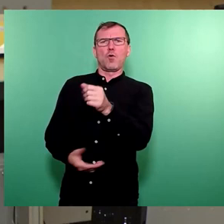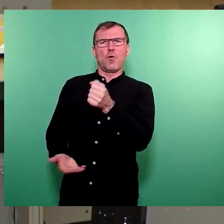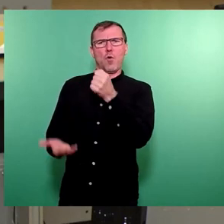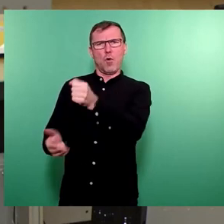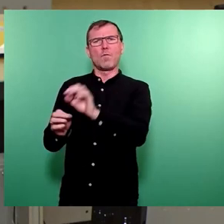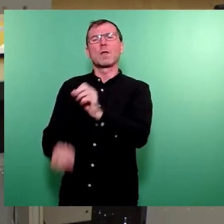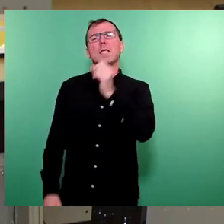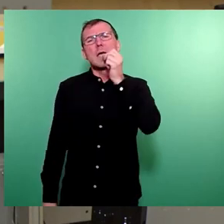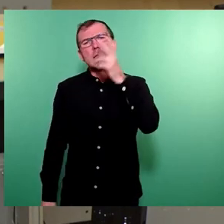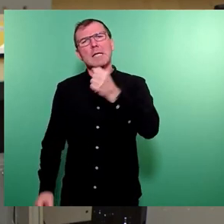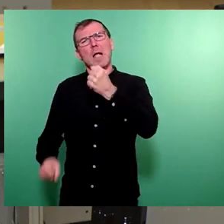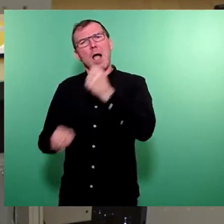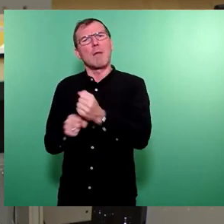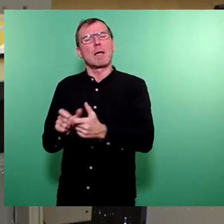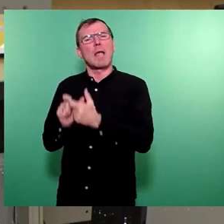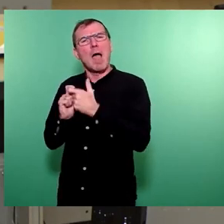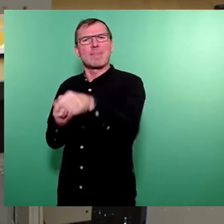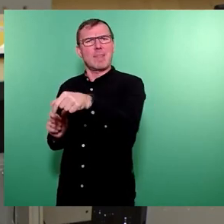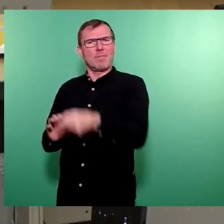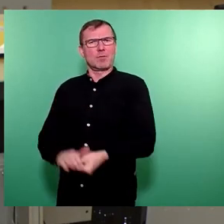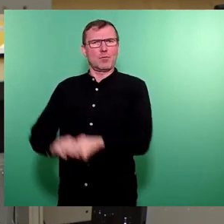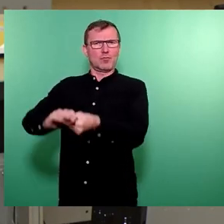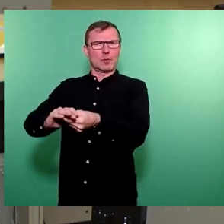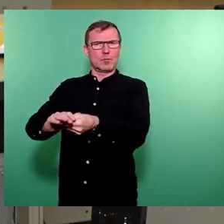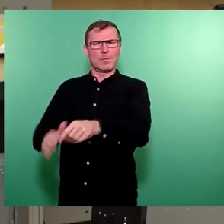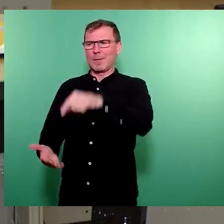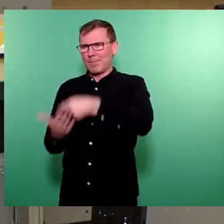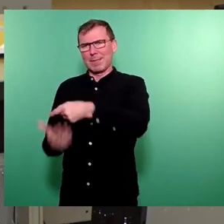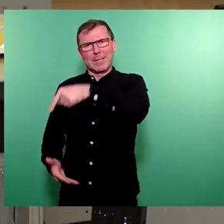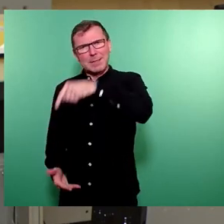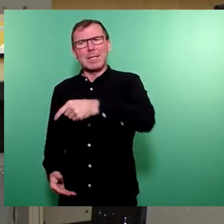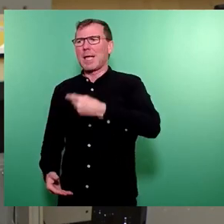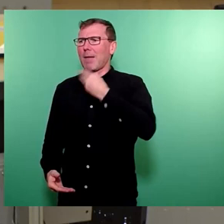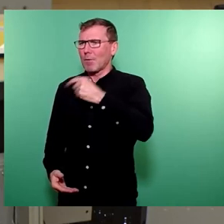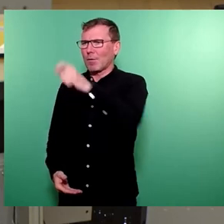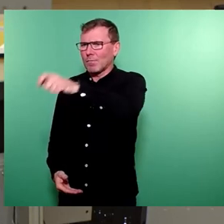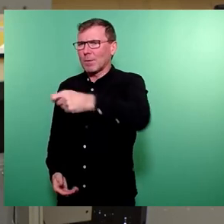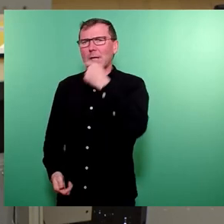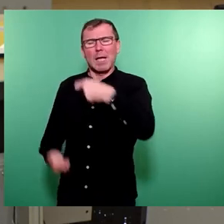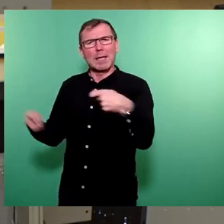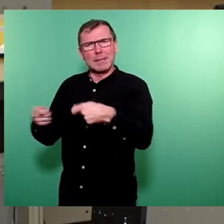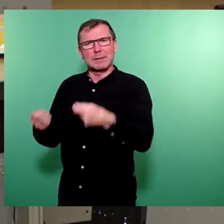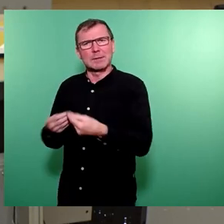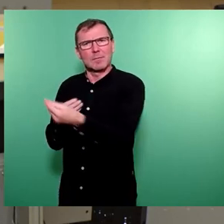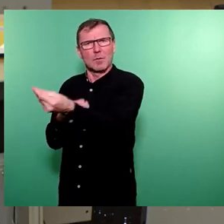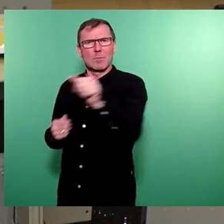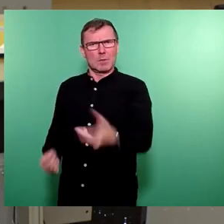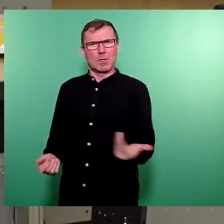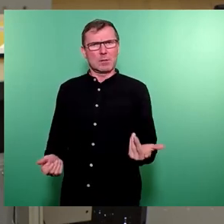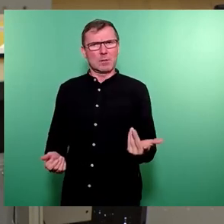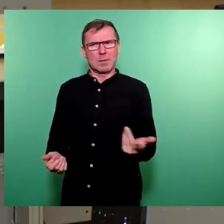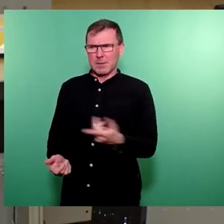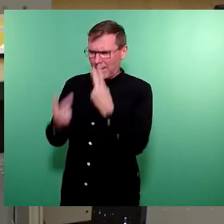die tägliche Arbeit der Tafel zur Unterstützung. Und damit die dort bedürftigen Menschen mit Essen versorgen können, ist das, finde ich, erstmal der